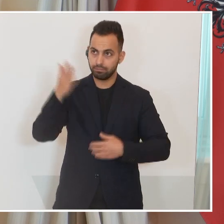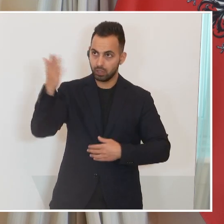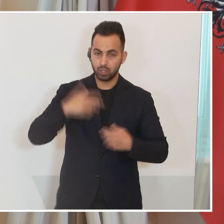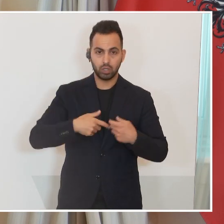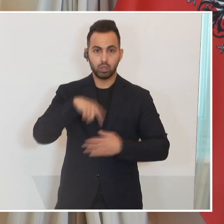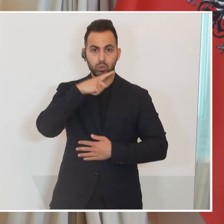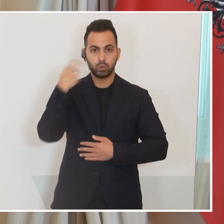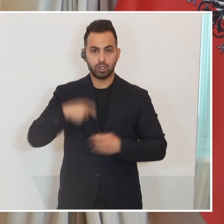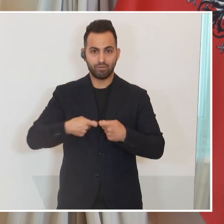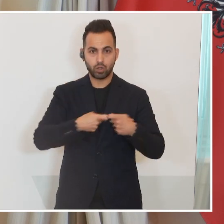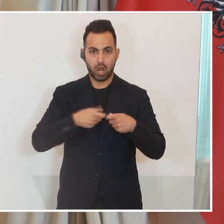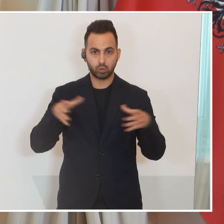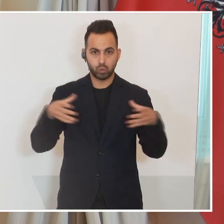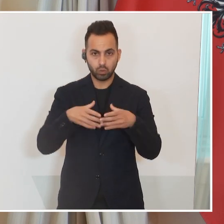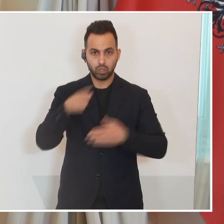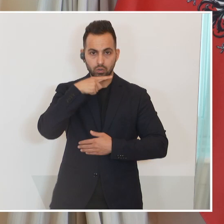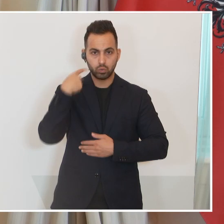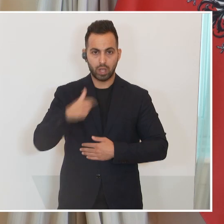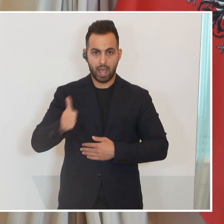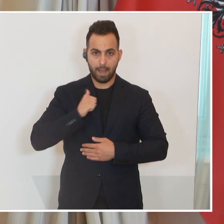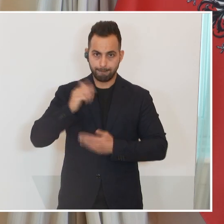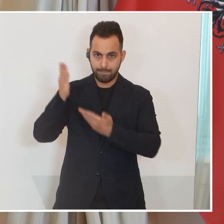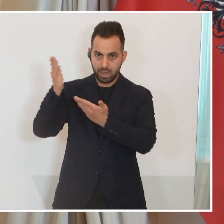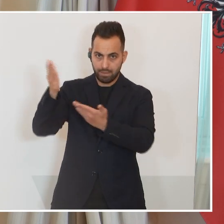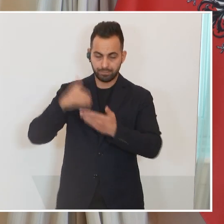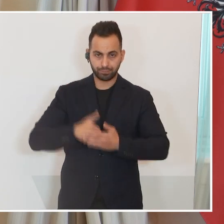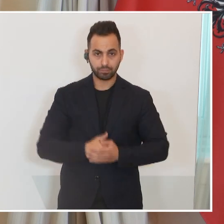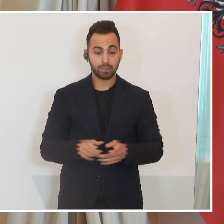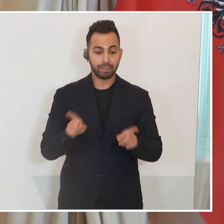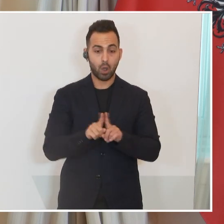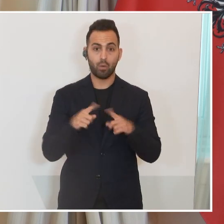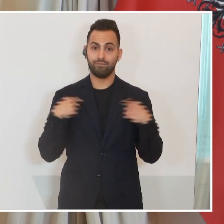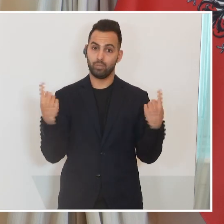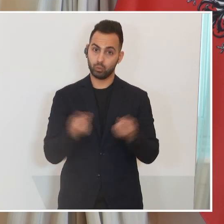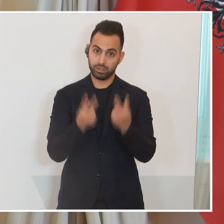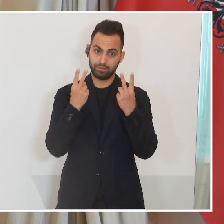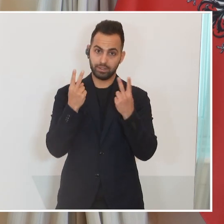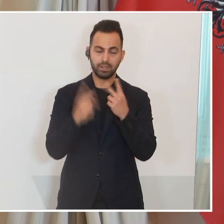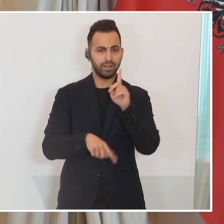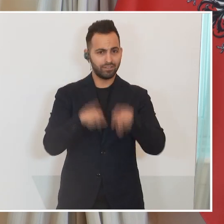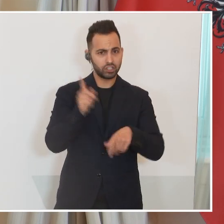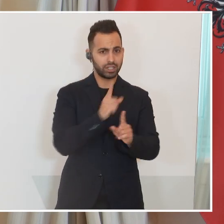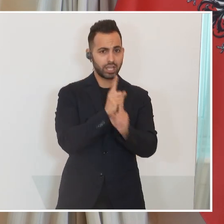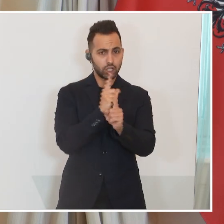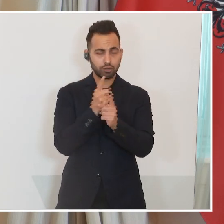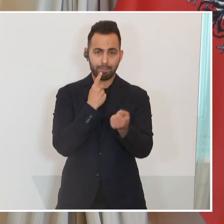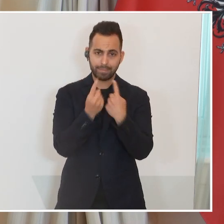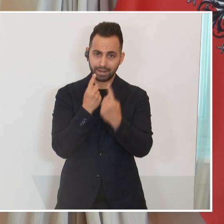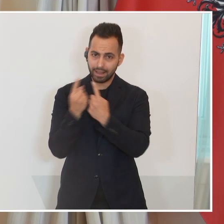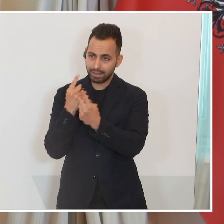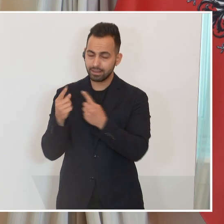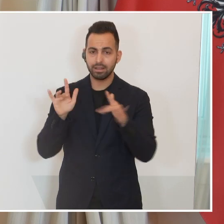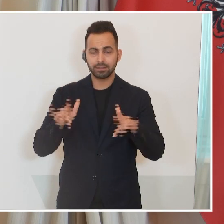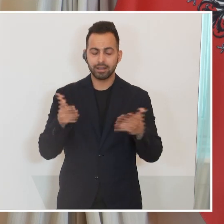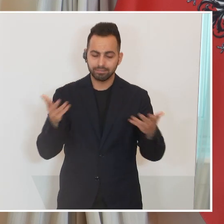und gleichzeitig ist es uns wichtig, durch die verschiedenen Formen der Gespräche hier auch für die Frage